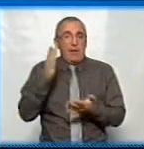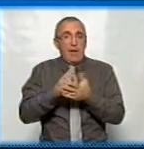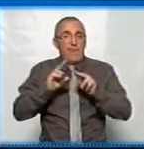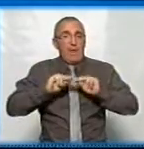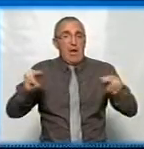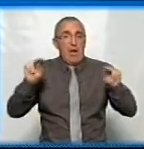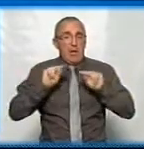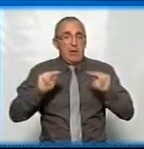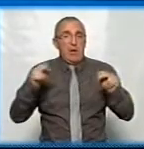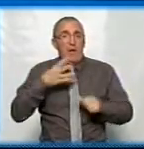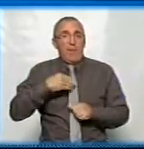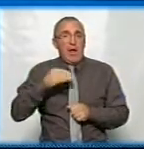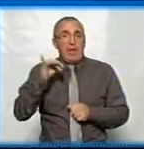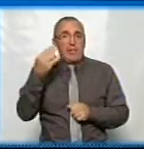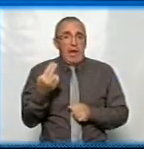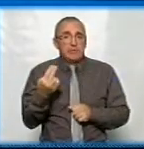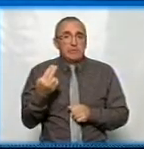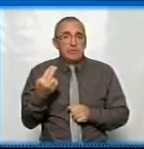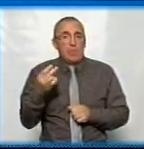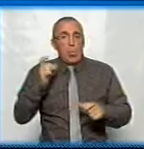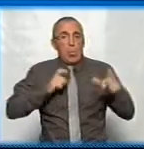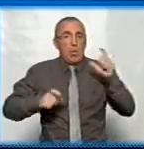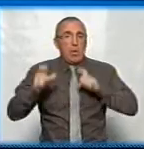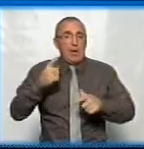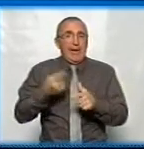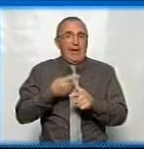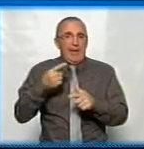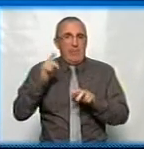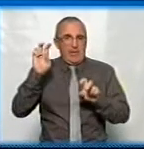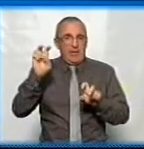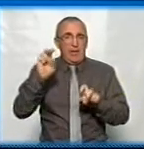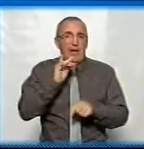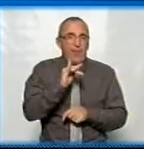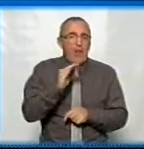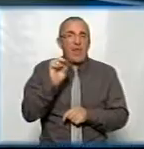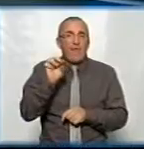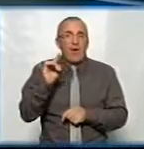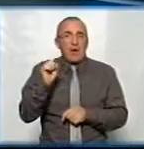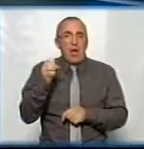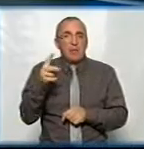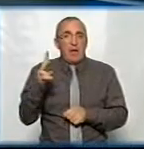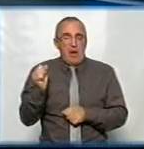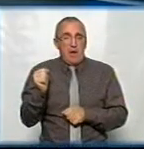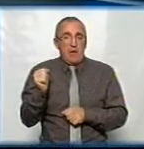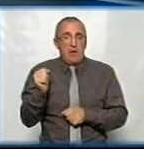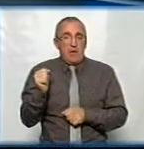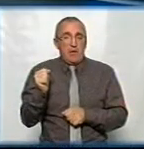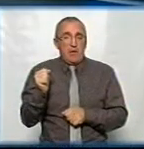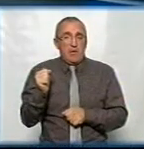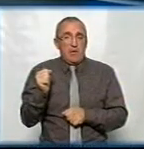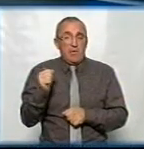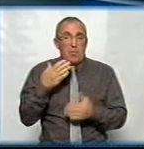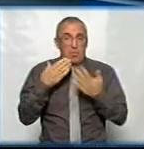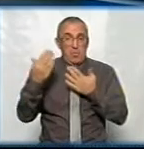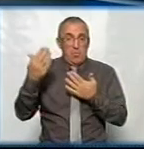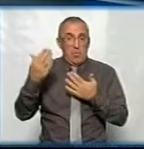викладачем Львівського національного університету імені Івана Франка, і, судячи